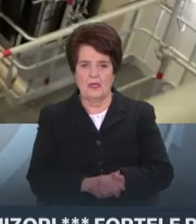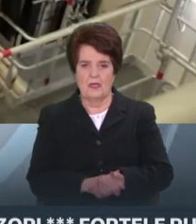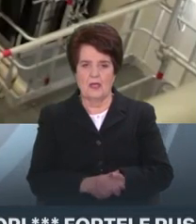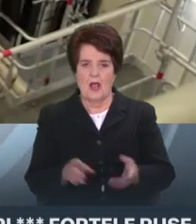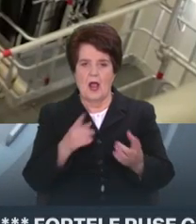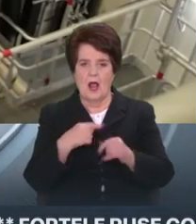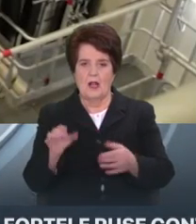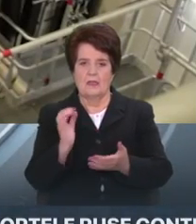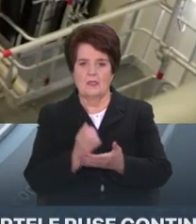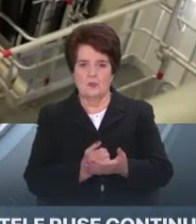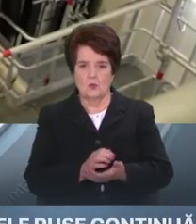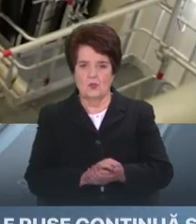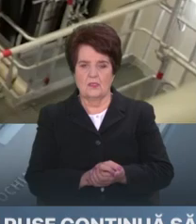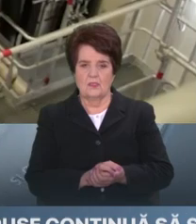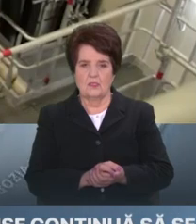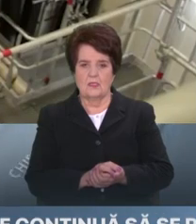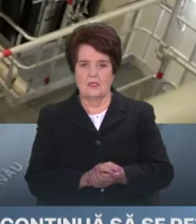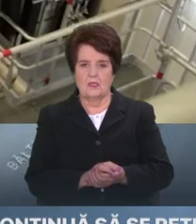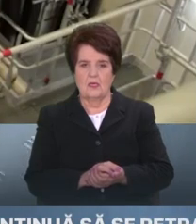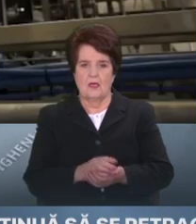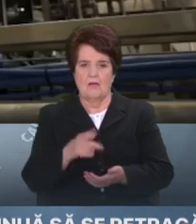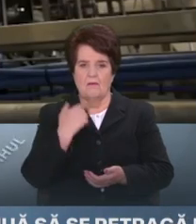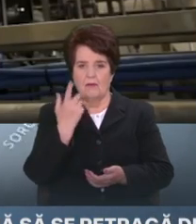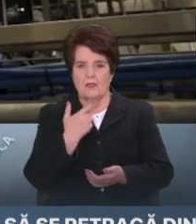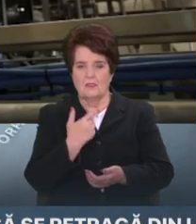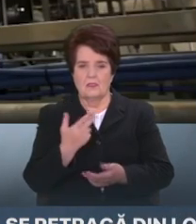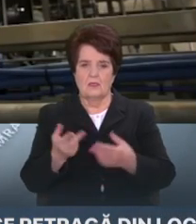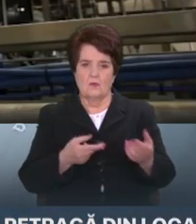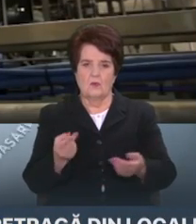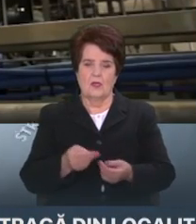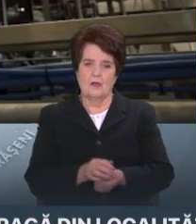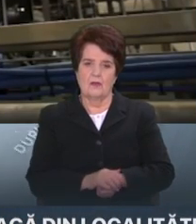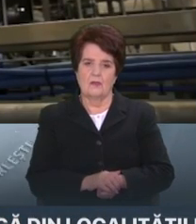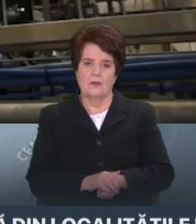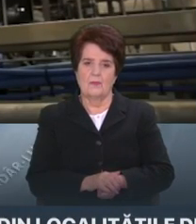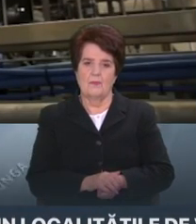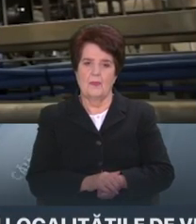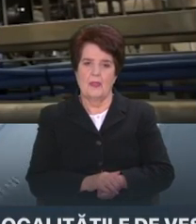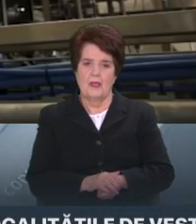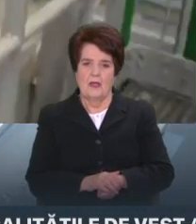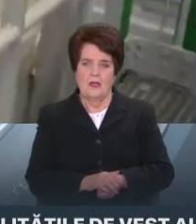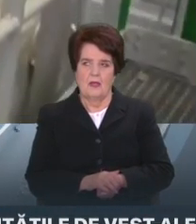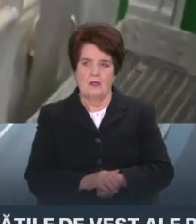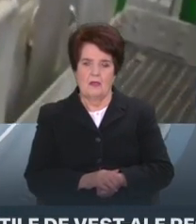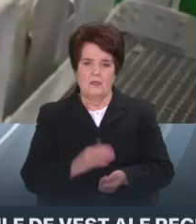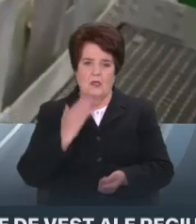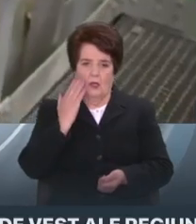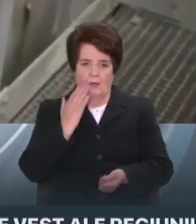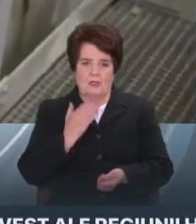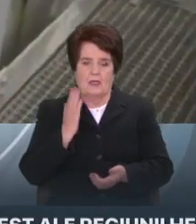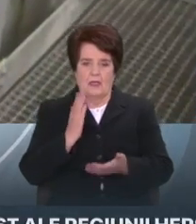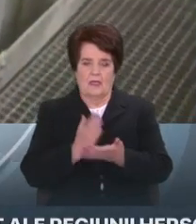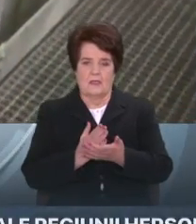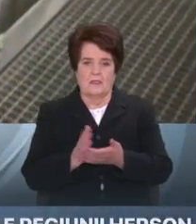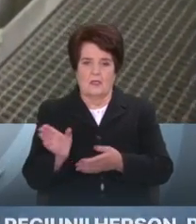alte surse înseamnă achiziționare pe bază de contracte și examinăm toate sursele posibili. E